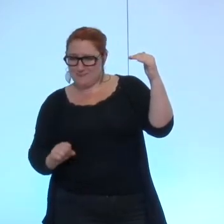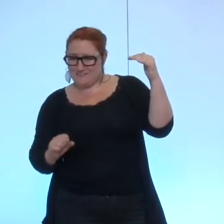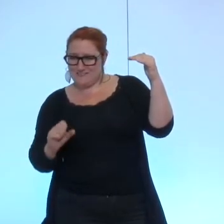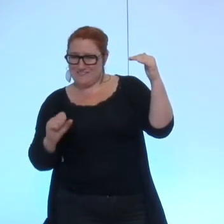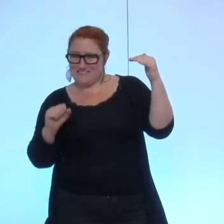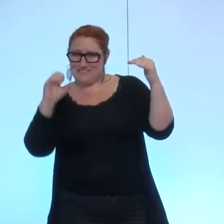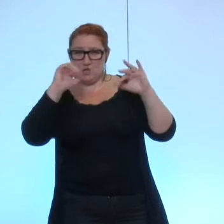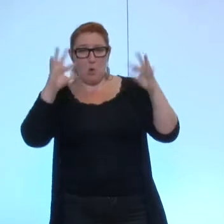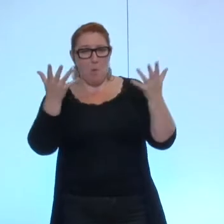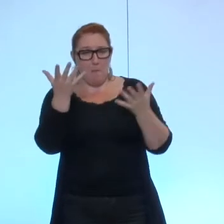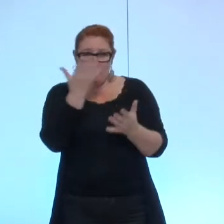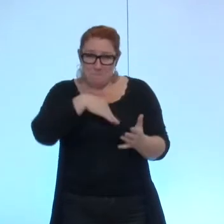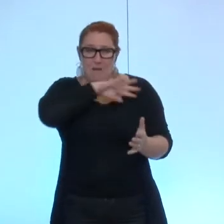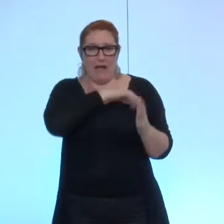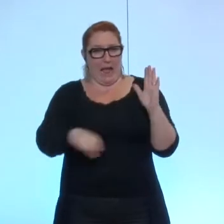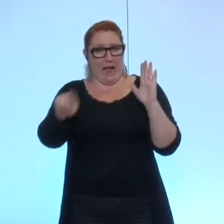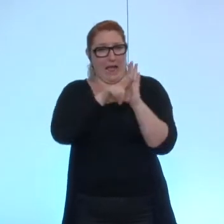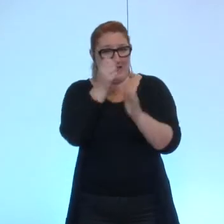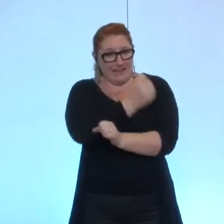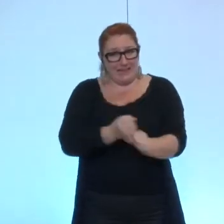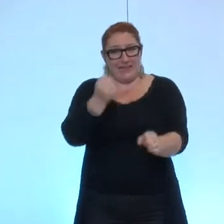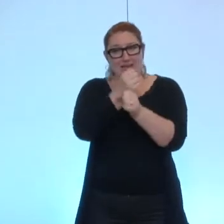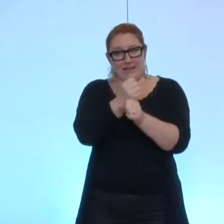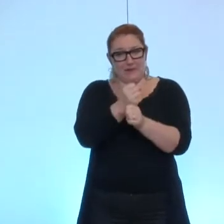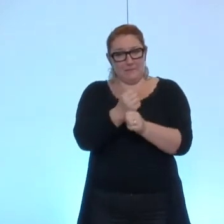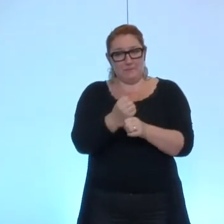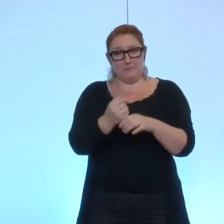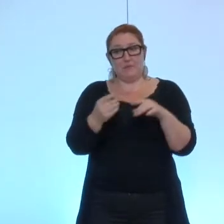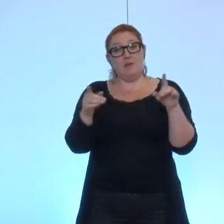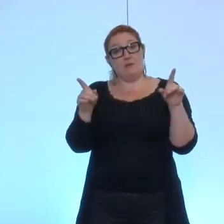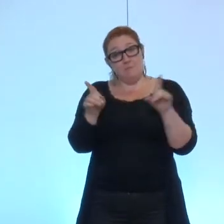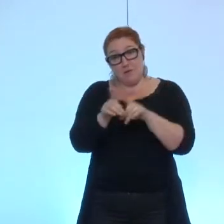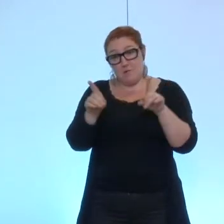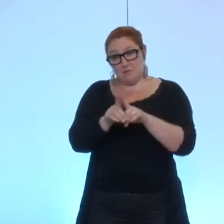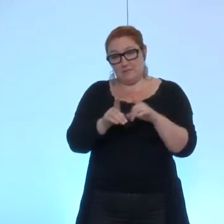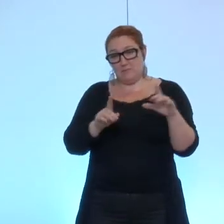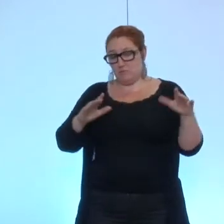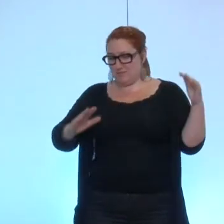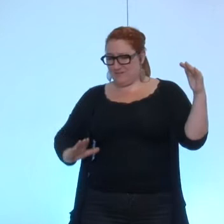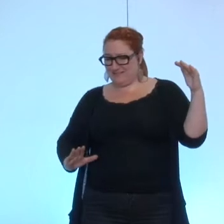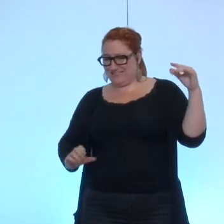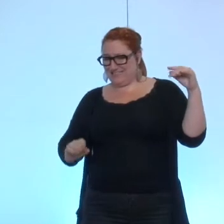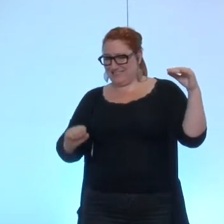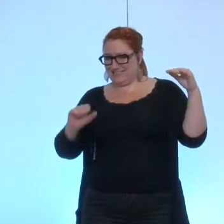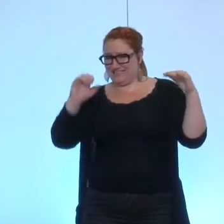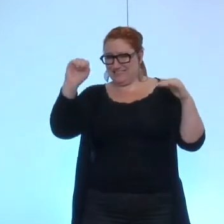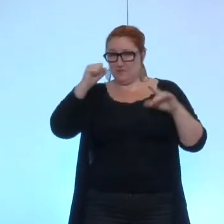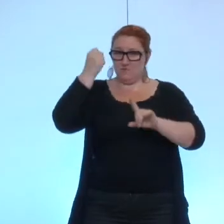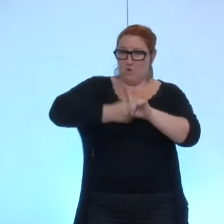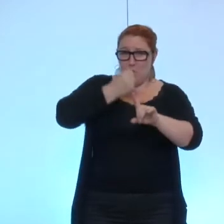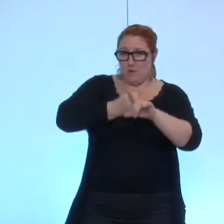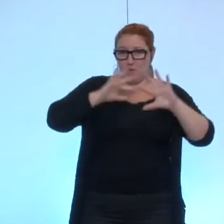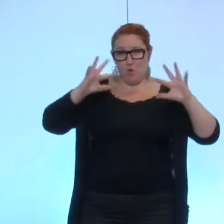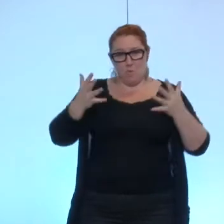mais aussi en la combattant par une volonté de changer. Les pauvres,